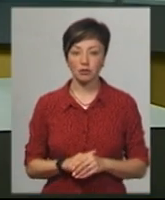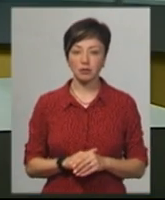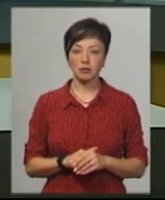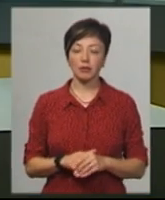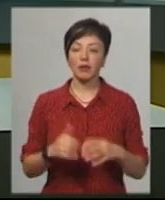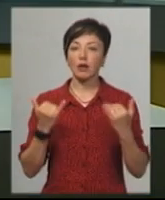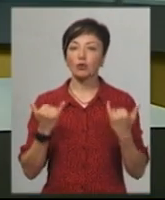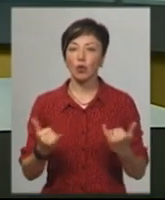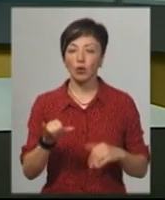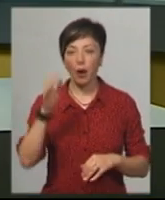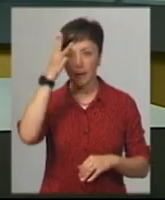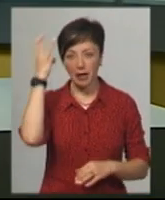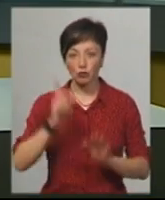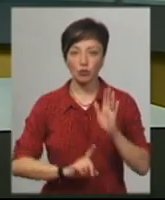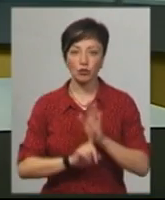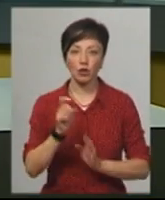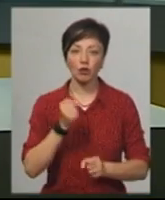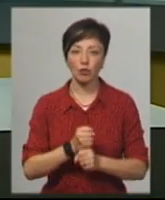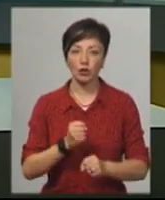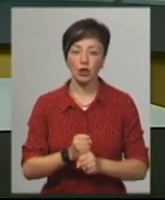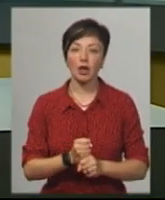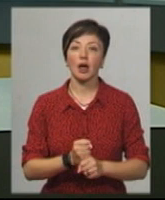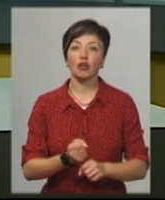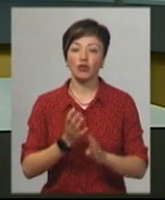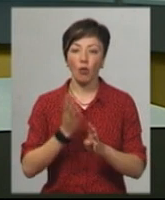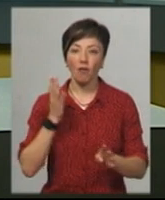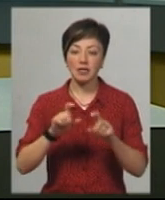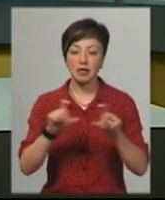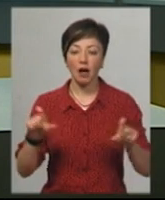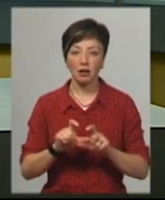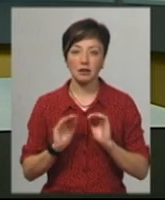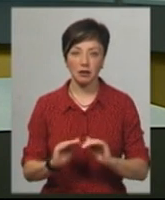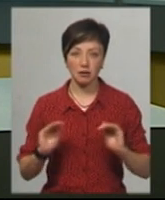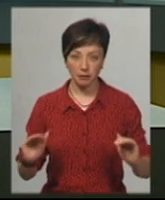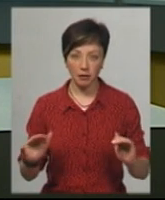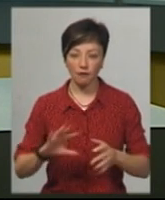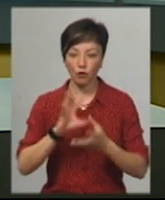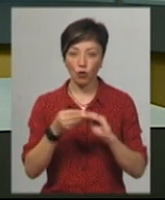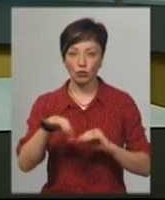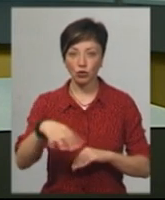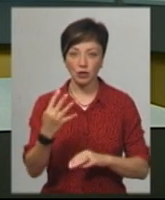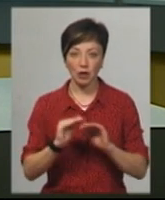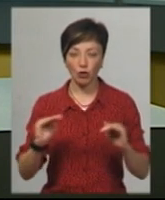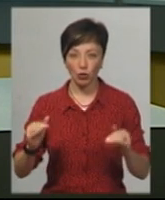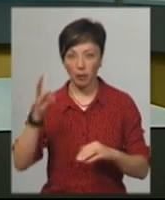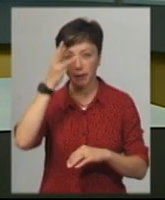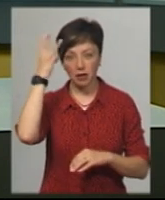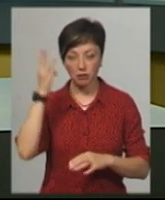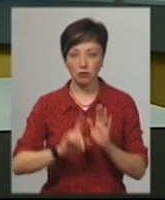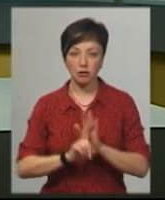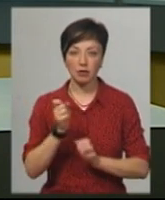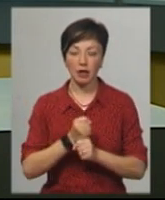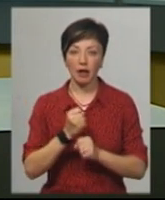Сьогодні у Хмельницькому розпочали роботу чергові заклади дошкільної освіти. Всього із 44 садочків обласного центру